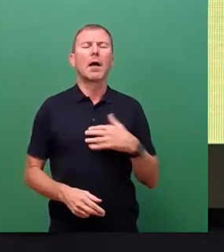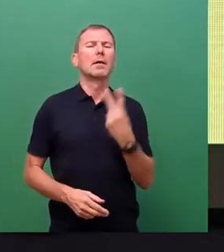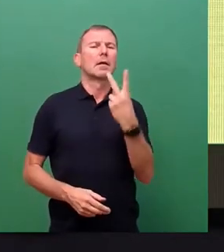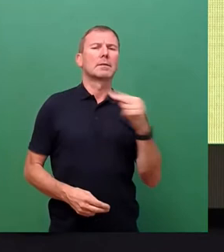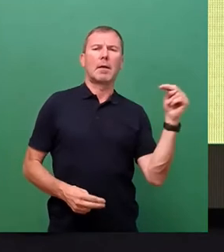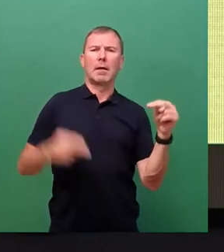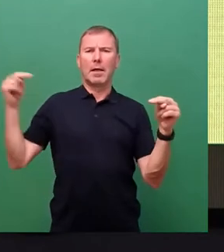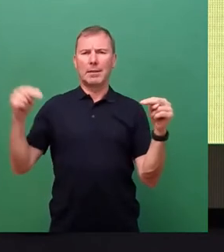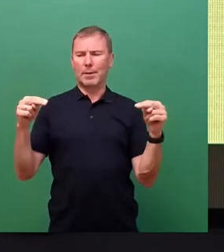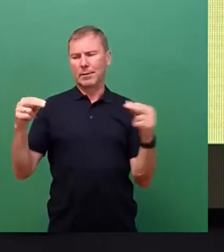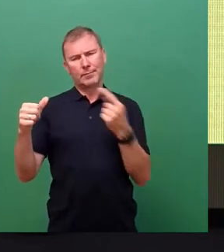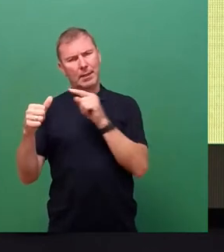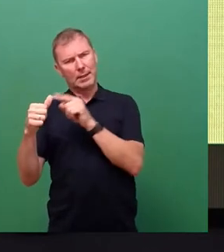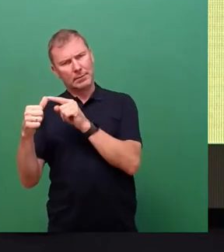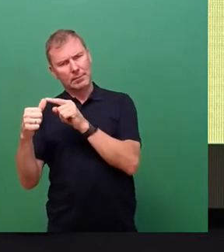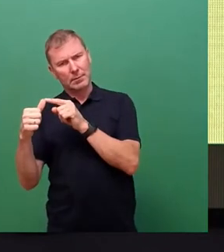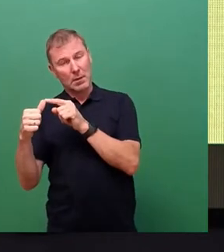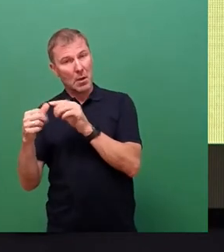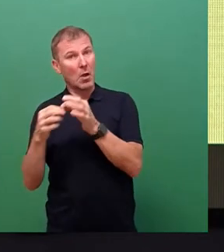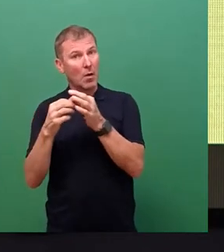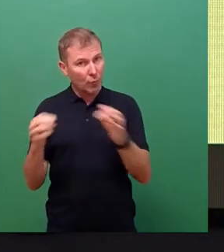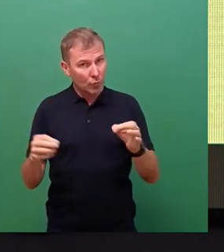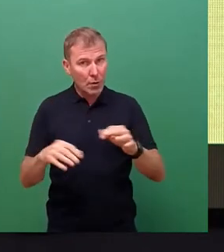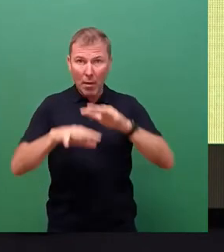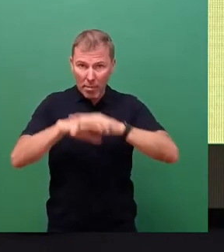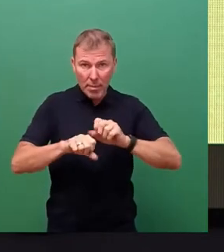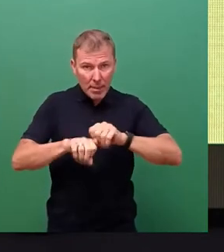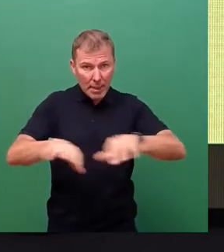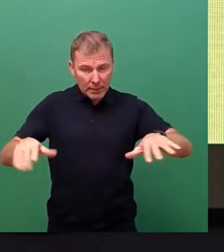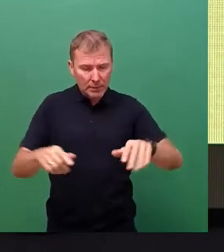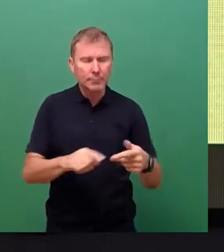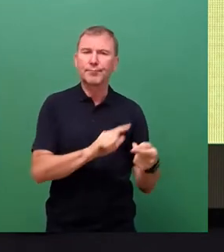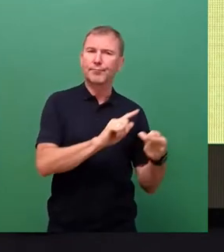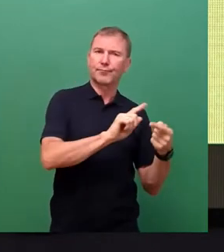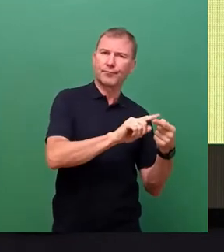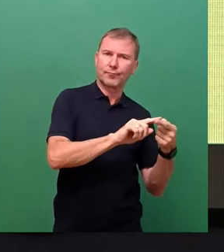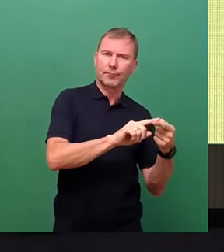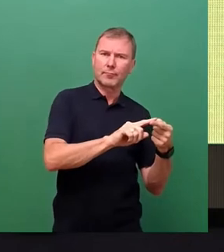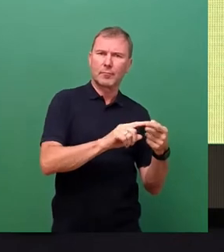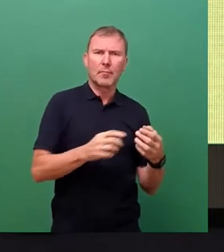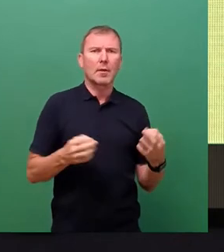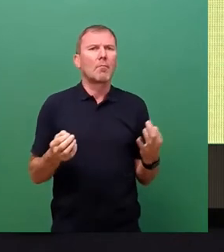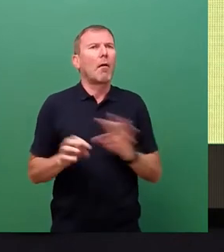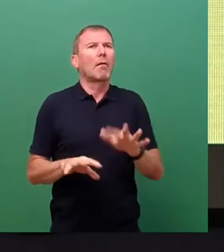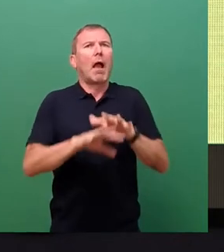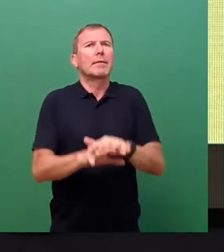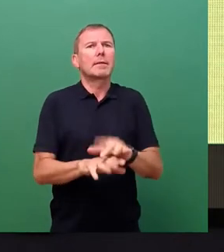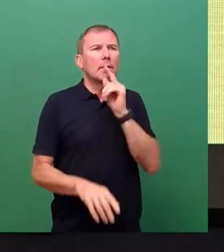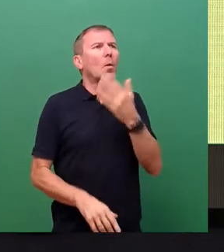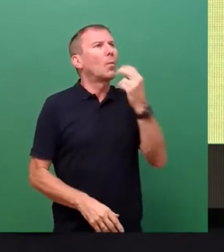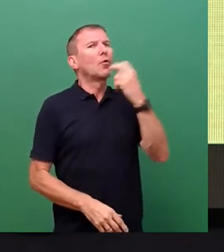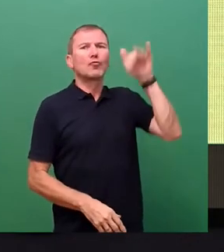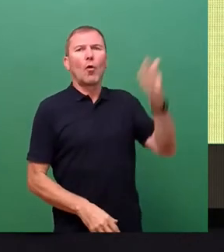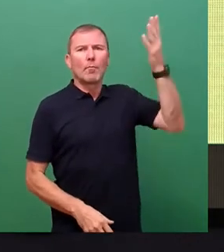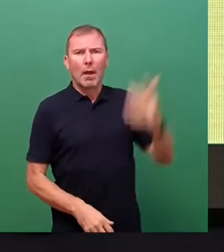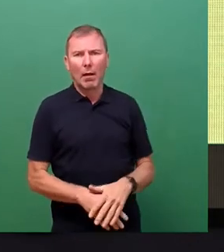ist die Frage, funktionieren die Netze? Und das andere ist natürlich, ich brauche kein Netz, wenn ich keine Energie habe, die